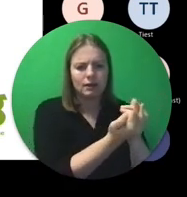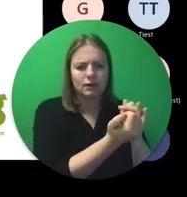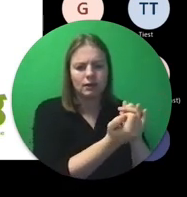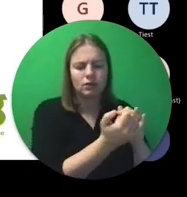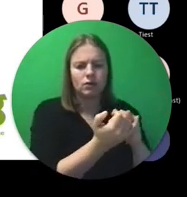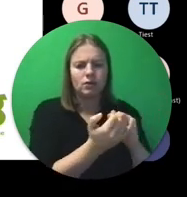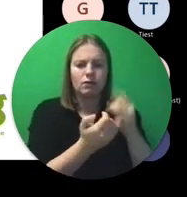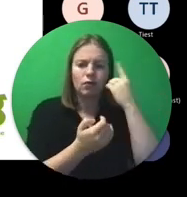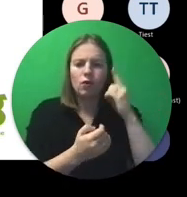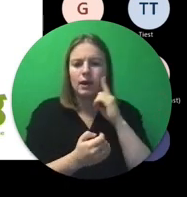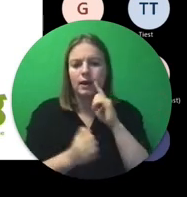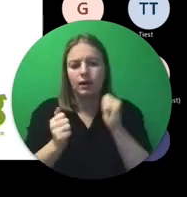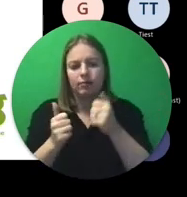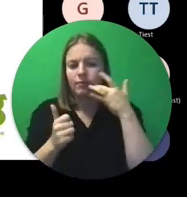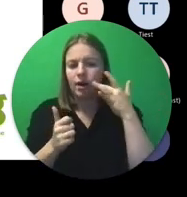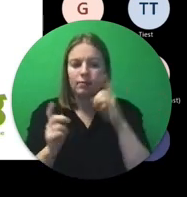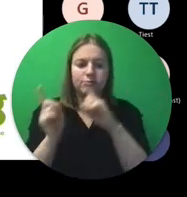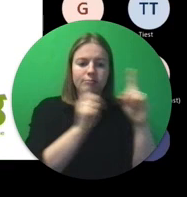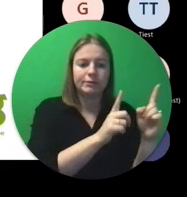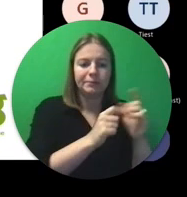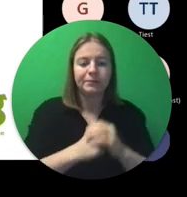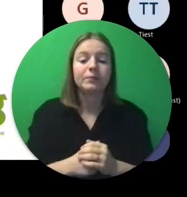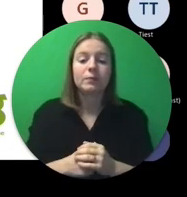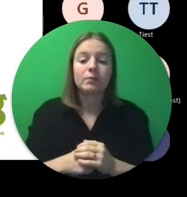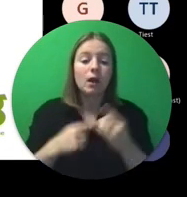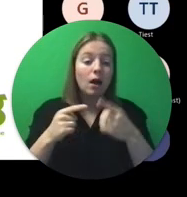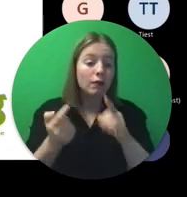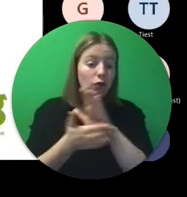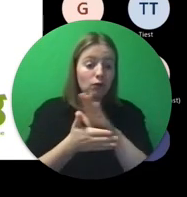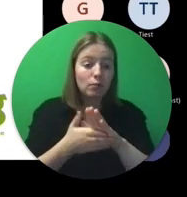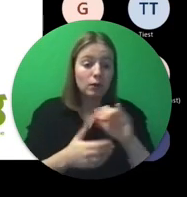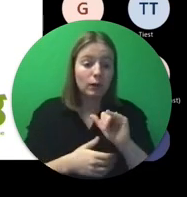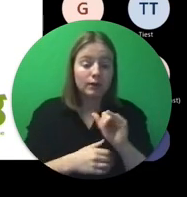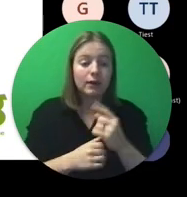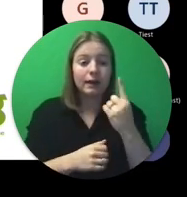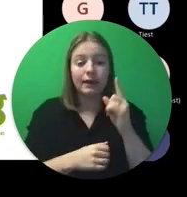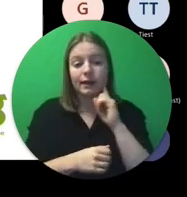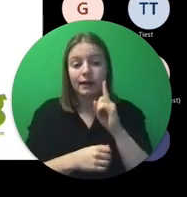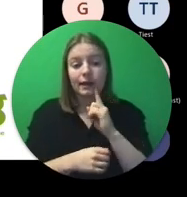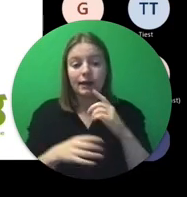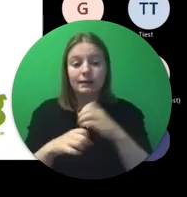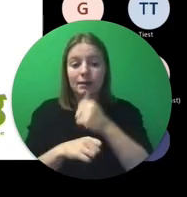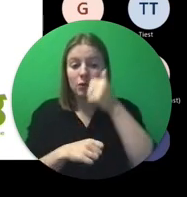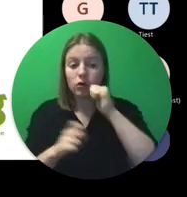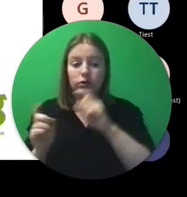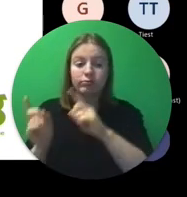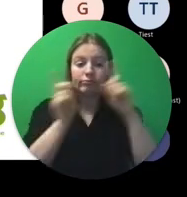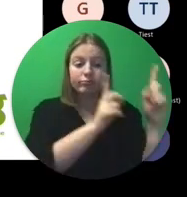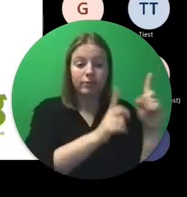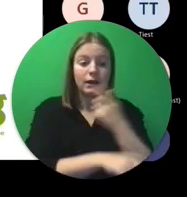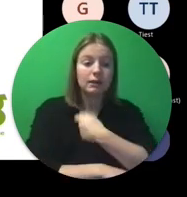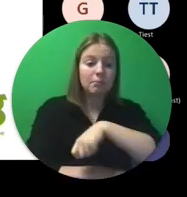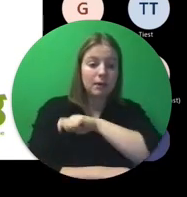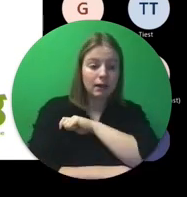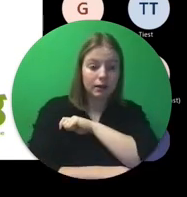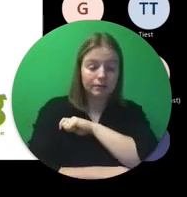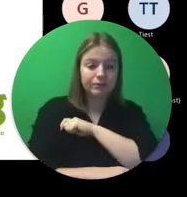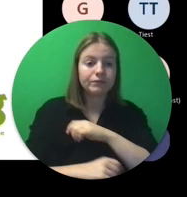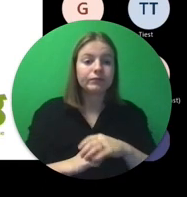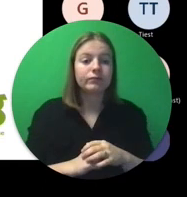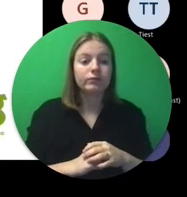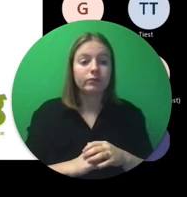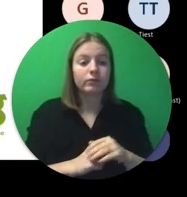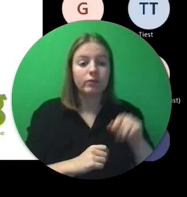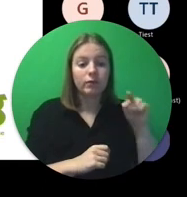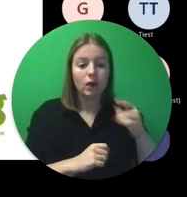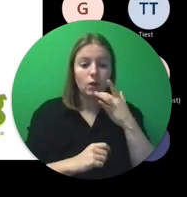zou betekenen. Een ander voorbeeld, een leerling die met haar ouders verhuist naar Spanje en die daar